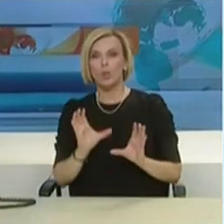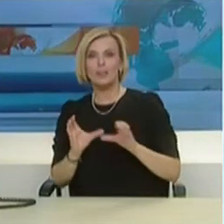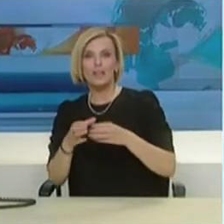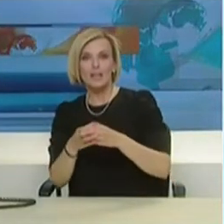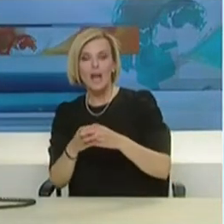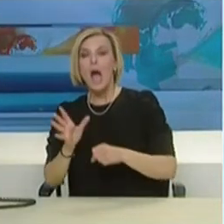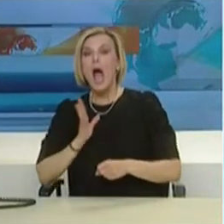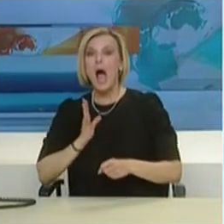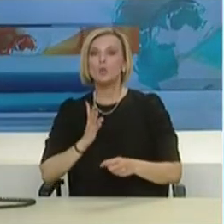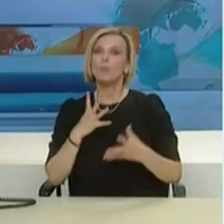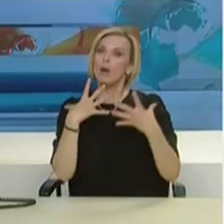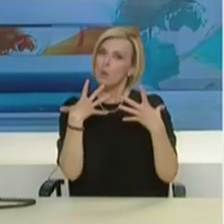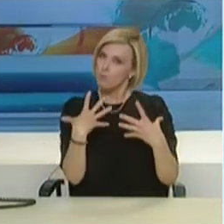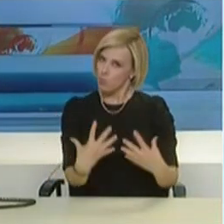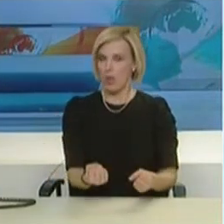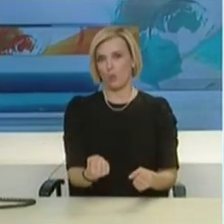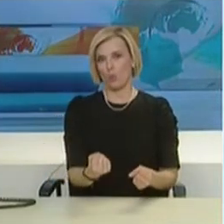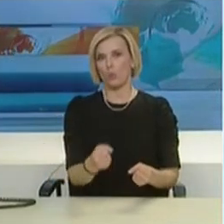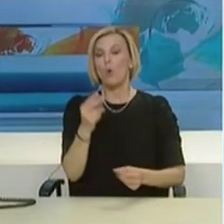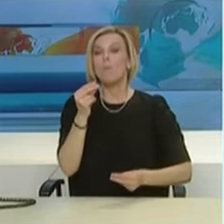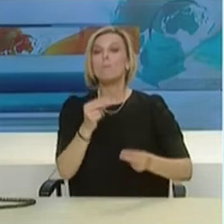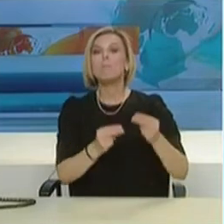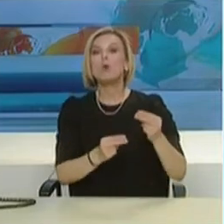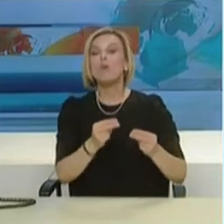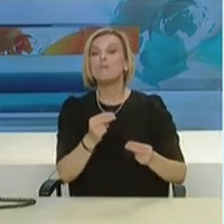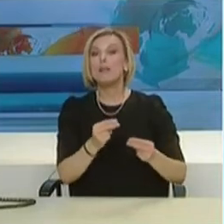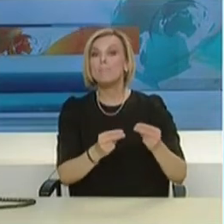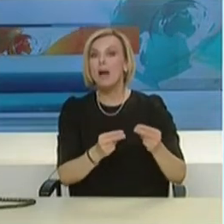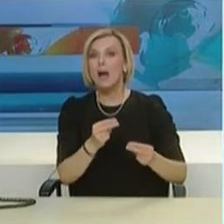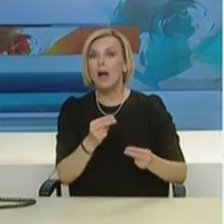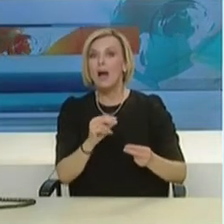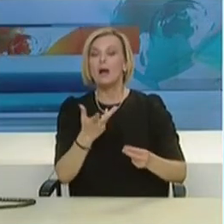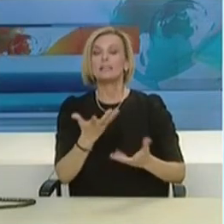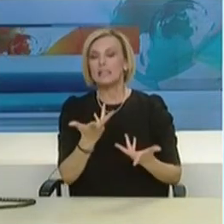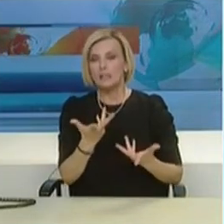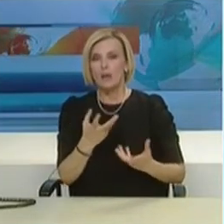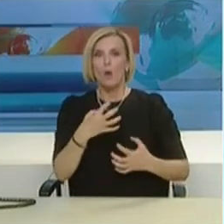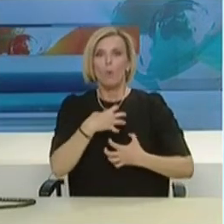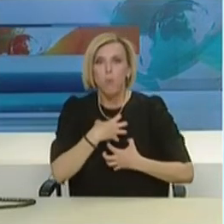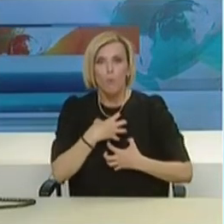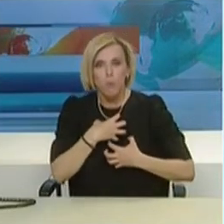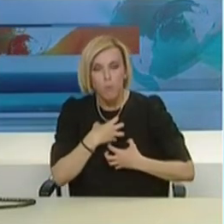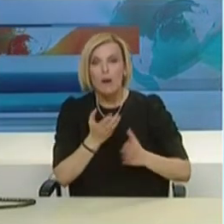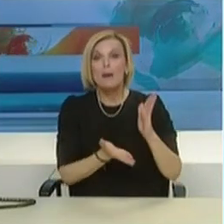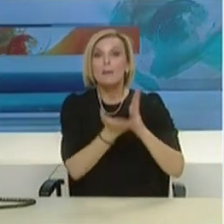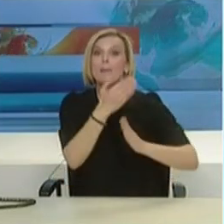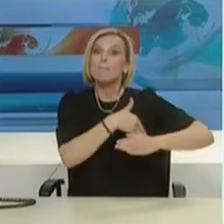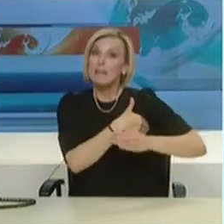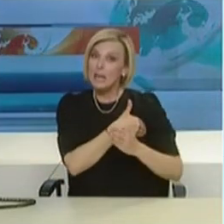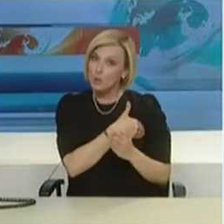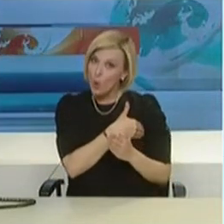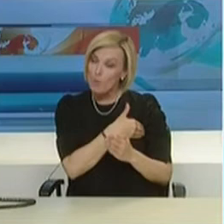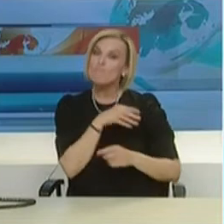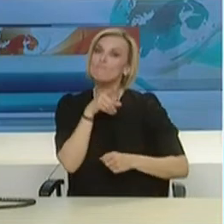άτομα στην κοινότητα που έχουν γρυπόδη συνδρομή, δηλαδή έχουν αυτό που ονομάζουμε βήθα και υπηρετό, άρα κλινική εικόνα συμβατεί με την